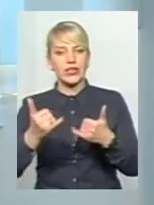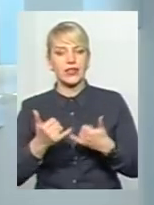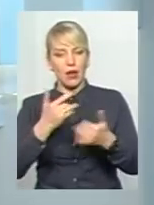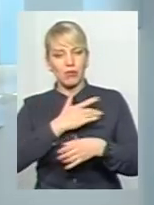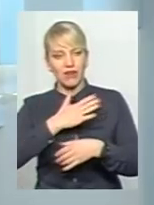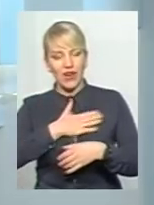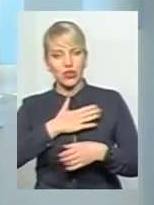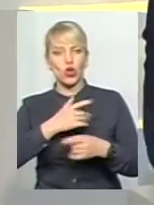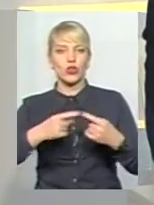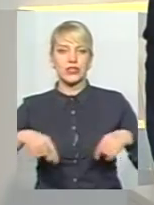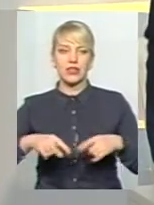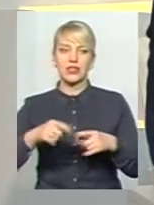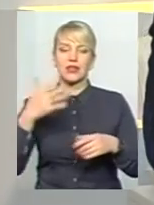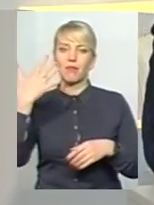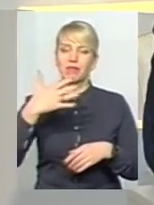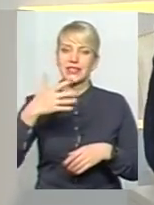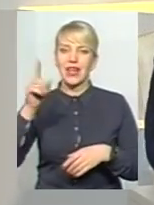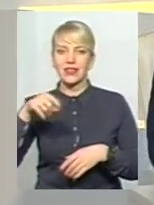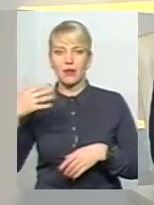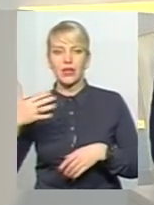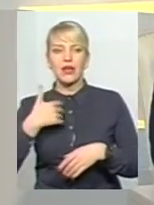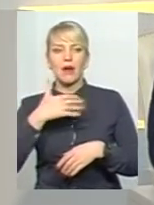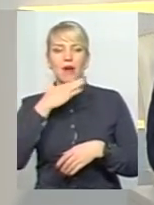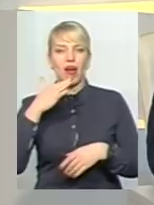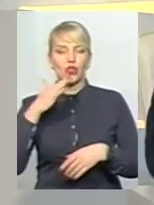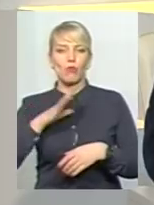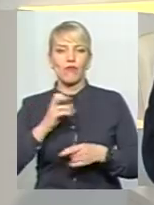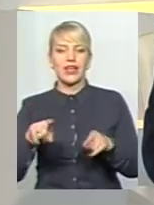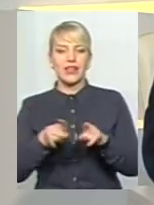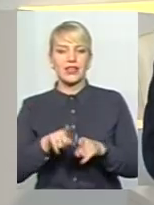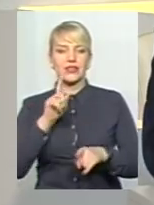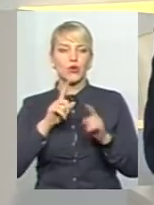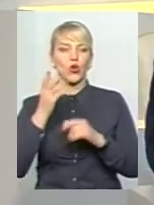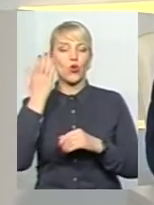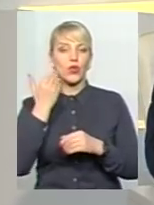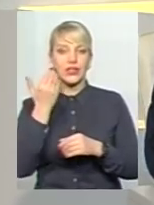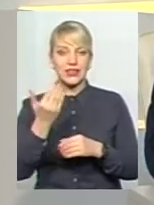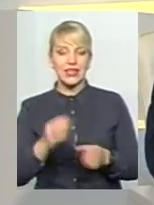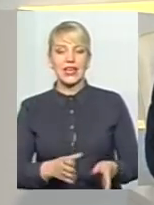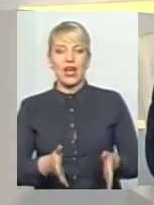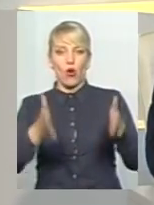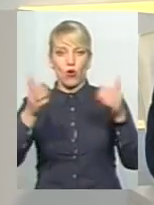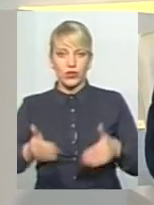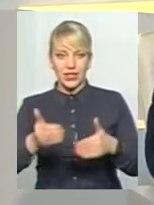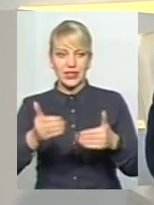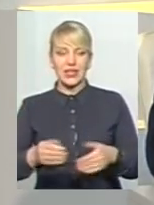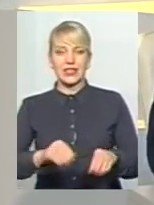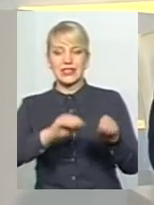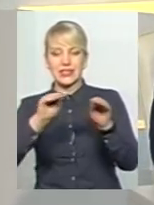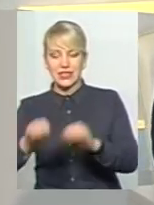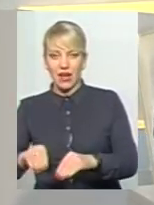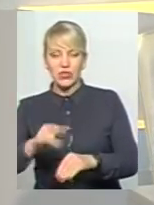50 на 50. Я дійсно був дуже багато на таких зборах. І коли ти починаєш ставити контейнера в приватному